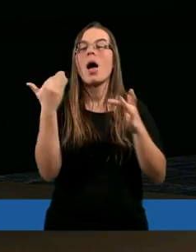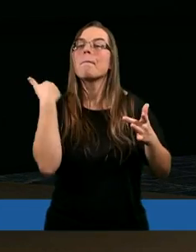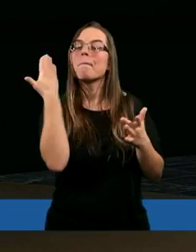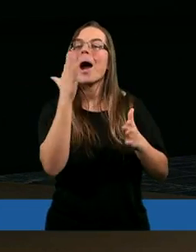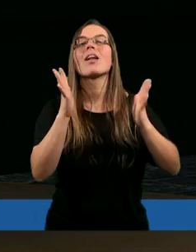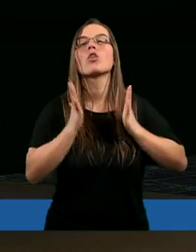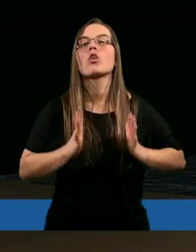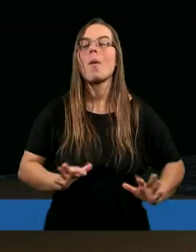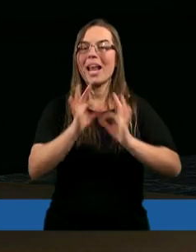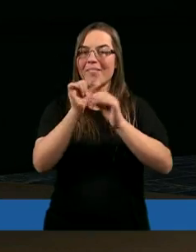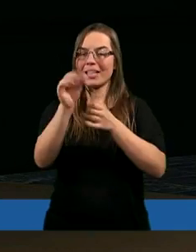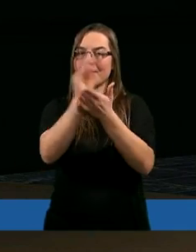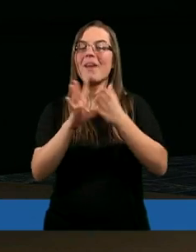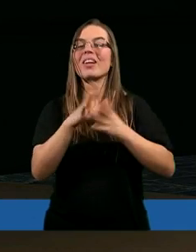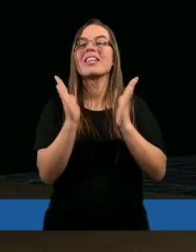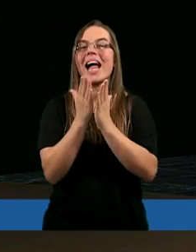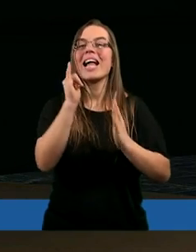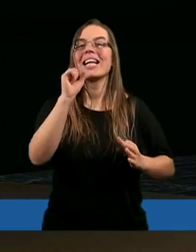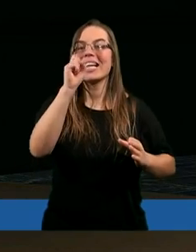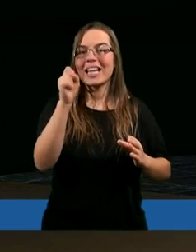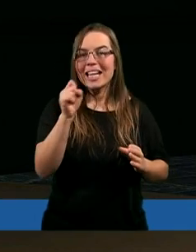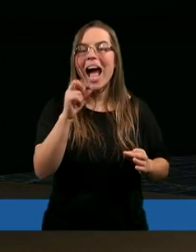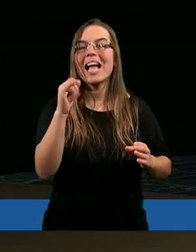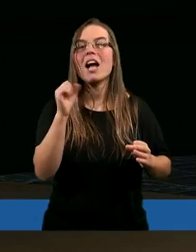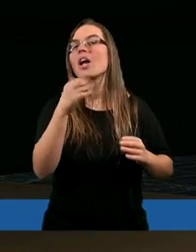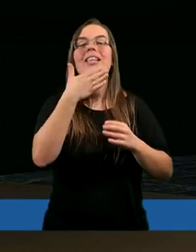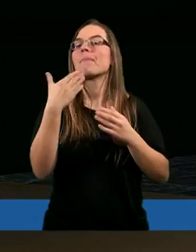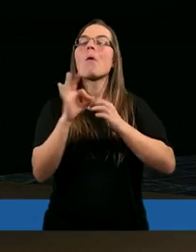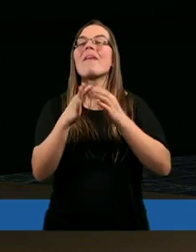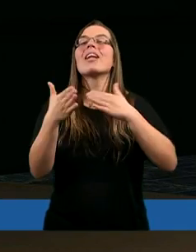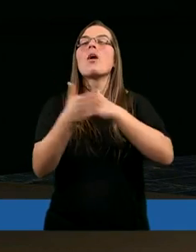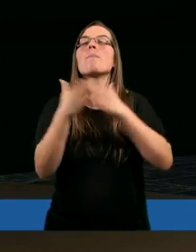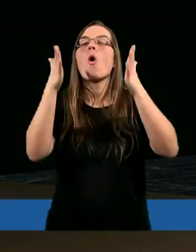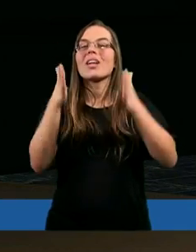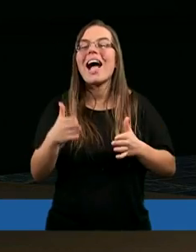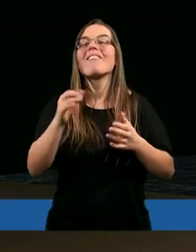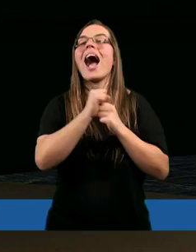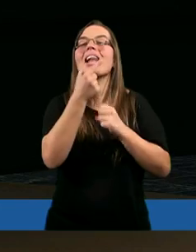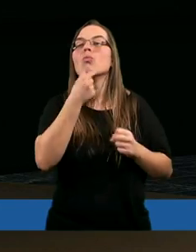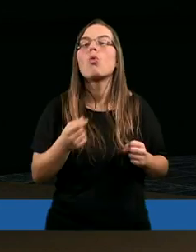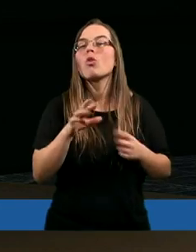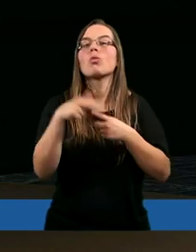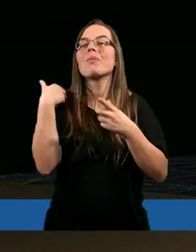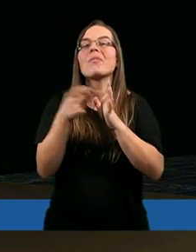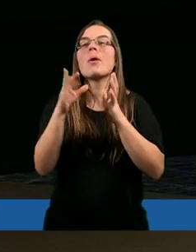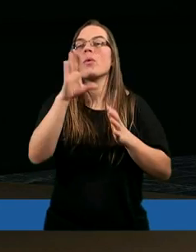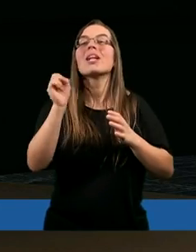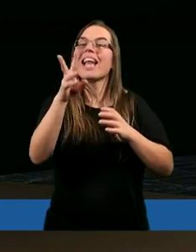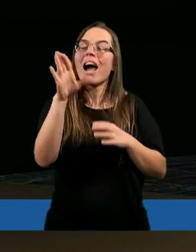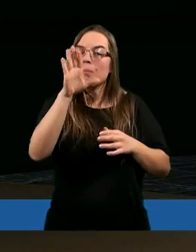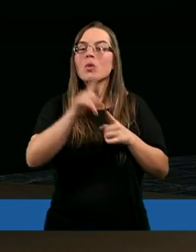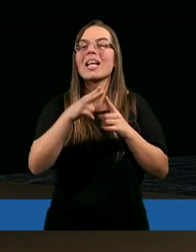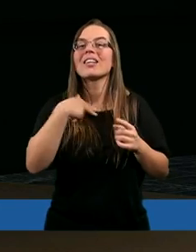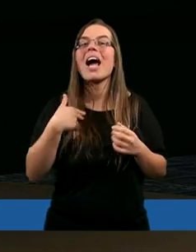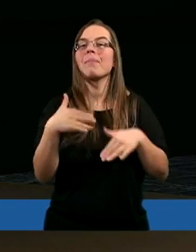skromna, nawet jest napisane w księdze Izajasza, że nie miał postawy ani urody, które by mogły nas pociągać. Czyli Pan Bóg też nam